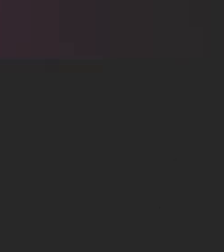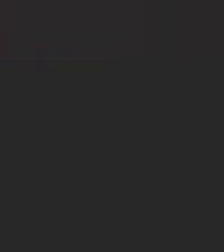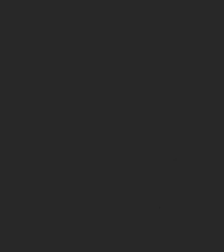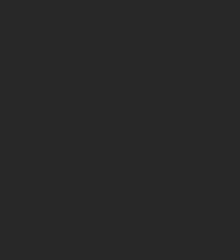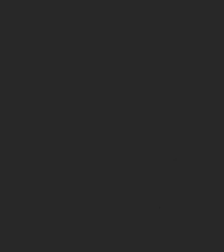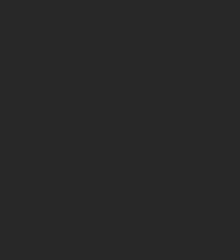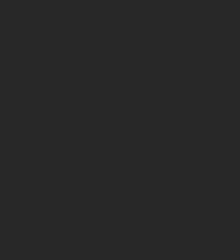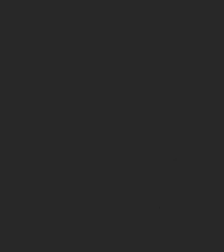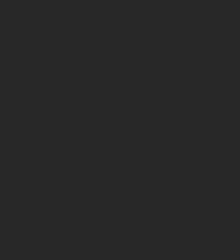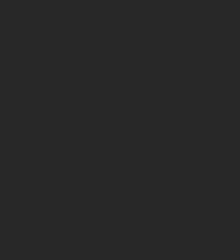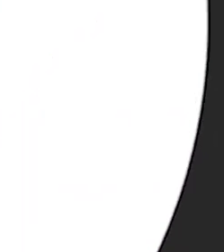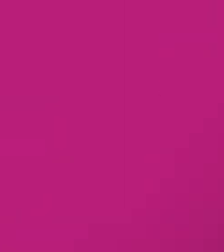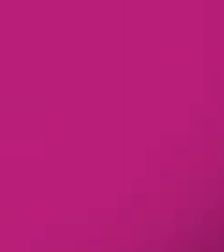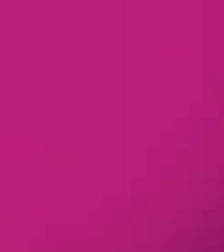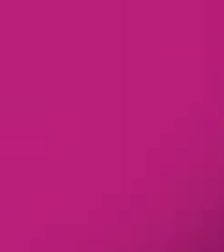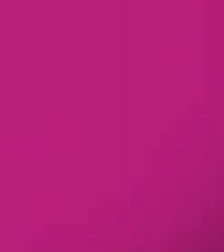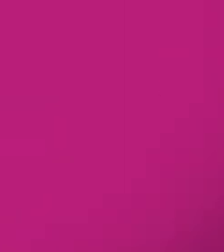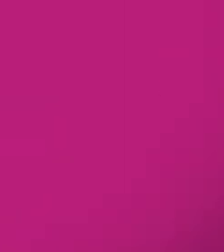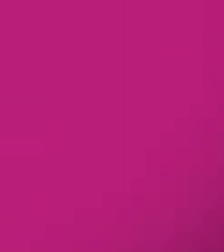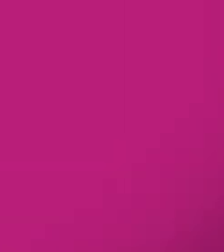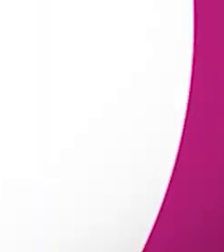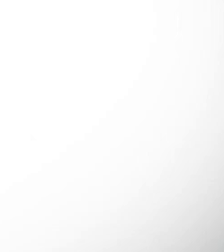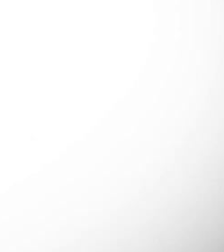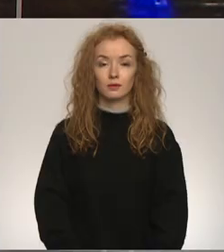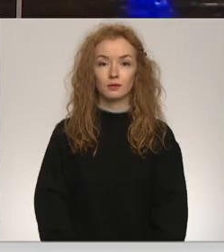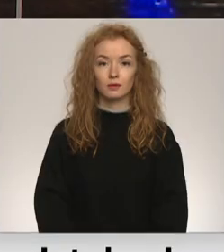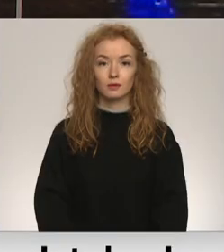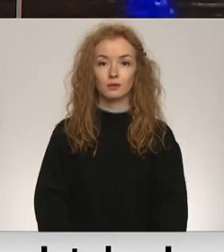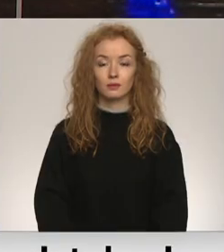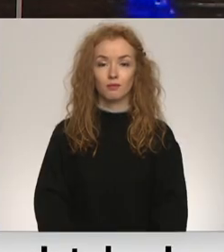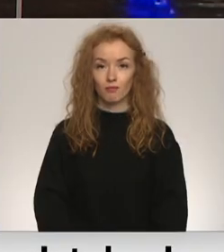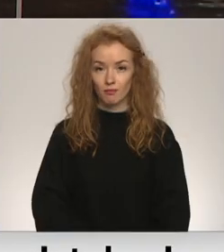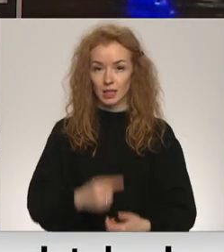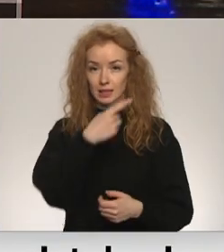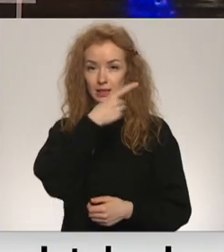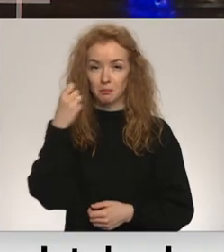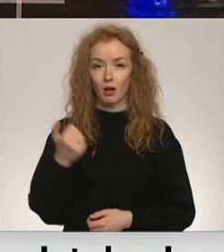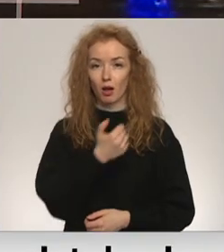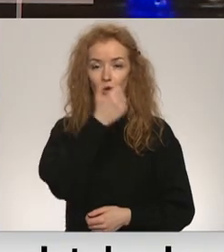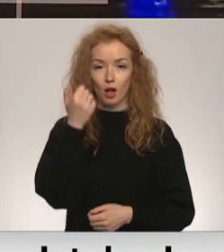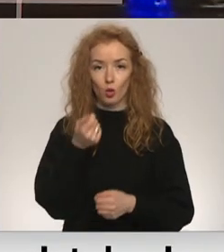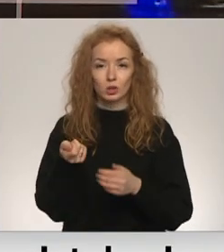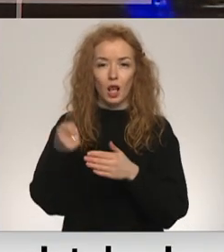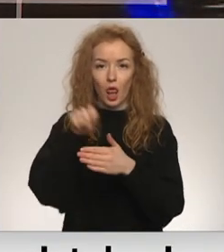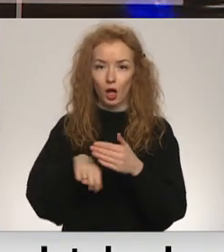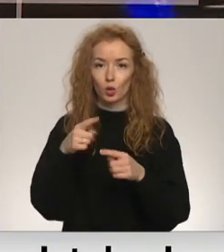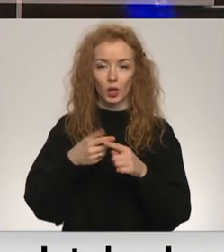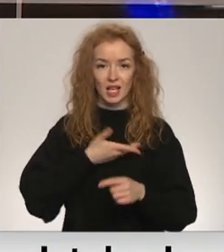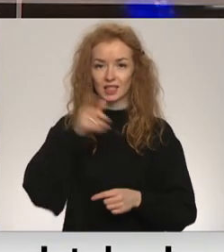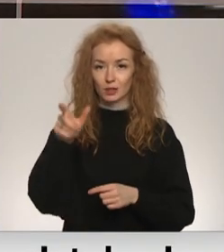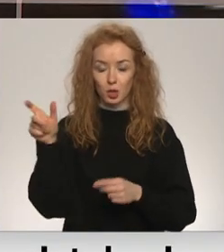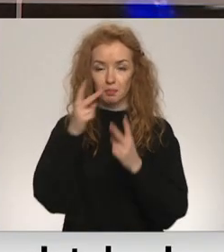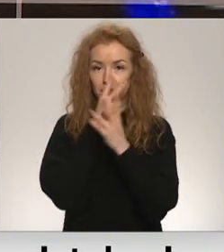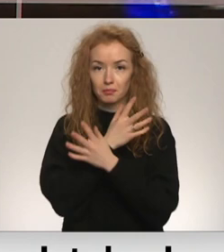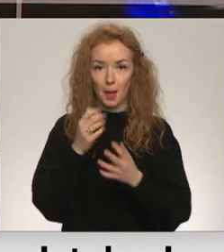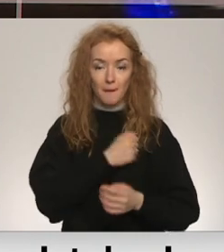Re, visi ēters ir te! Vairāk nekās simt gadu slēgtā un iedzīvotājiem nepieimā